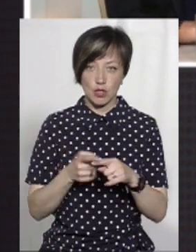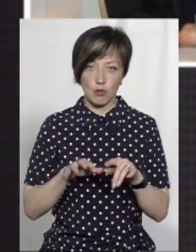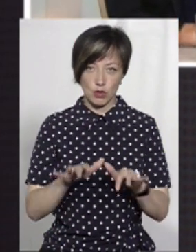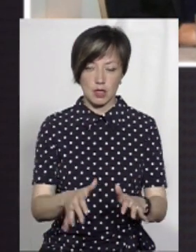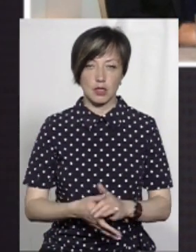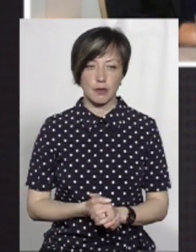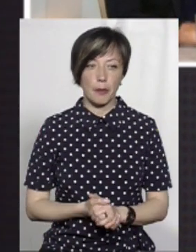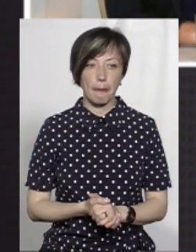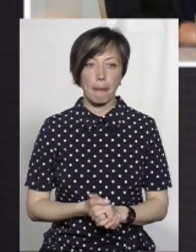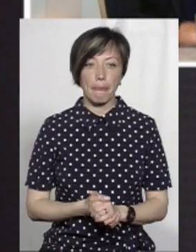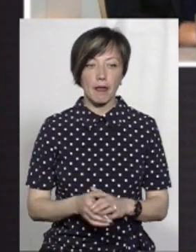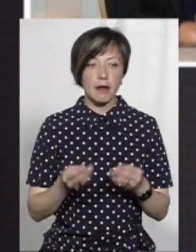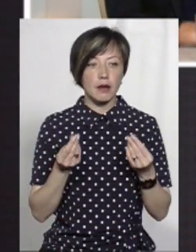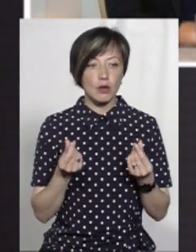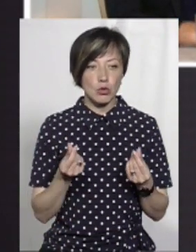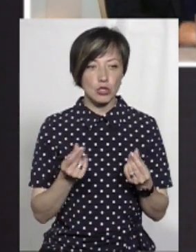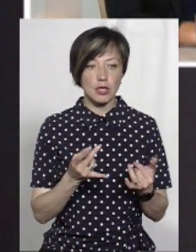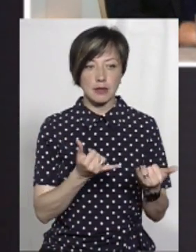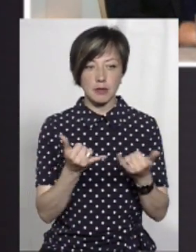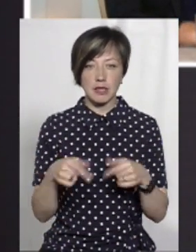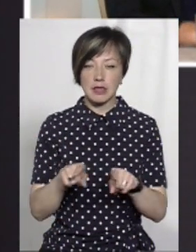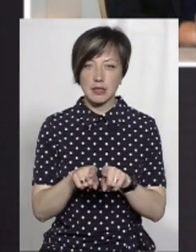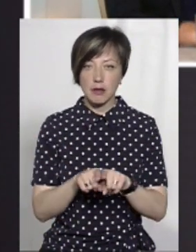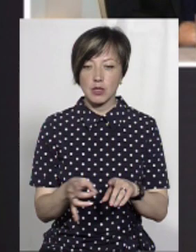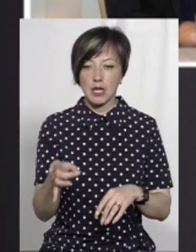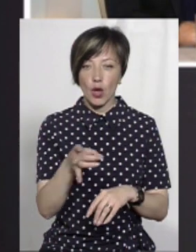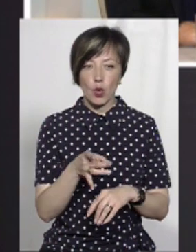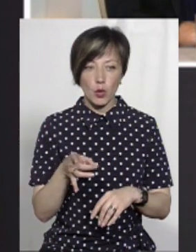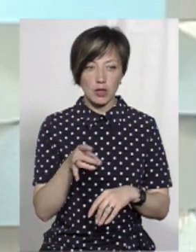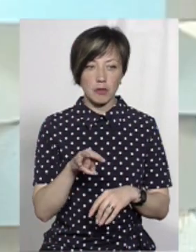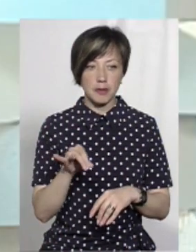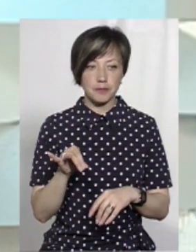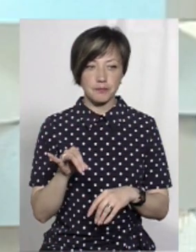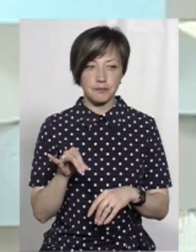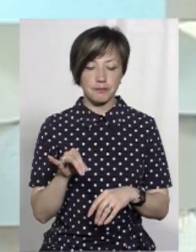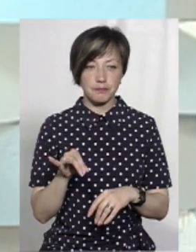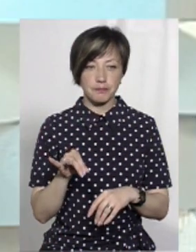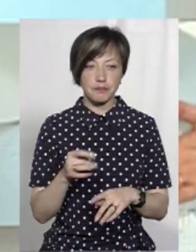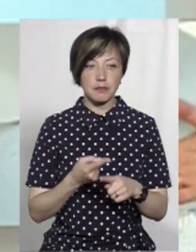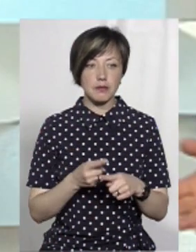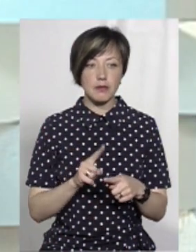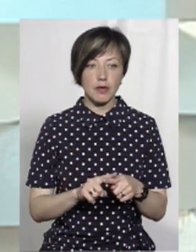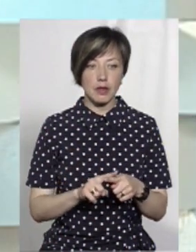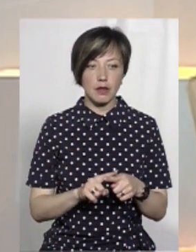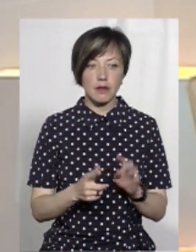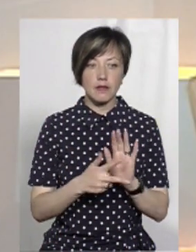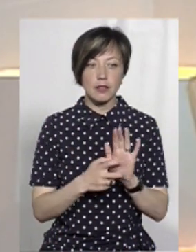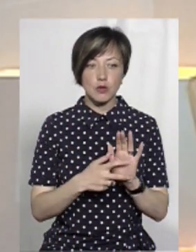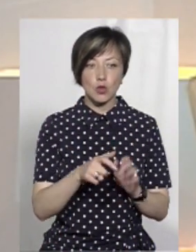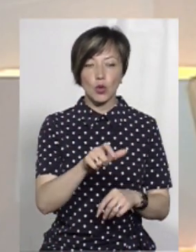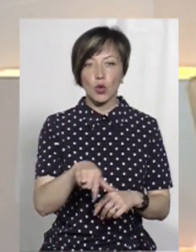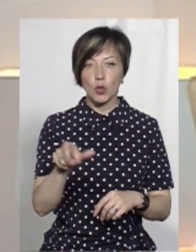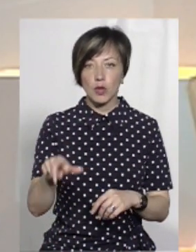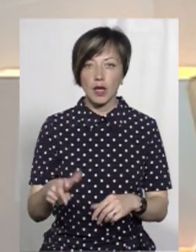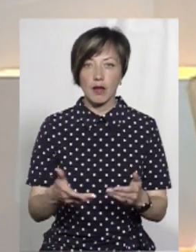цей учбовий процес і грошей на забезпечення. Те саме і з районами. Тобто, оці, як ви кажете, 800 людей,